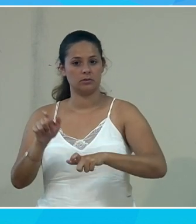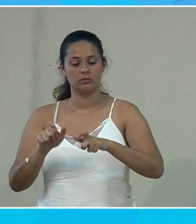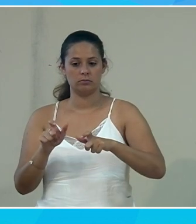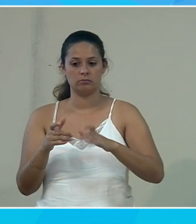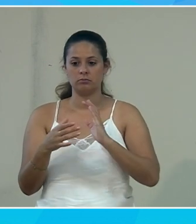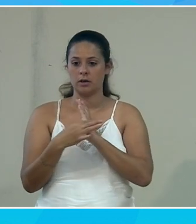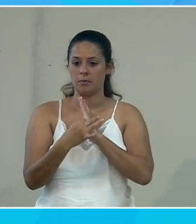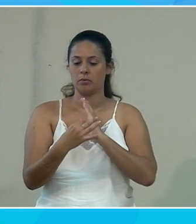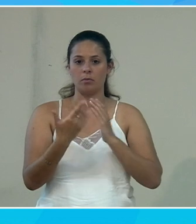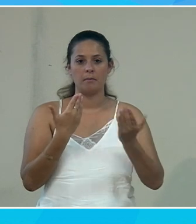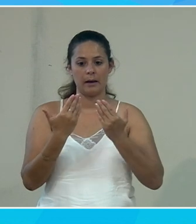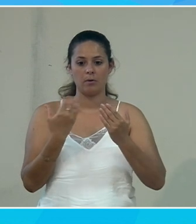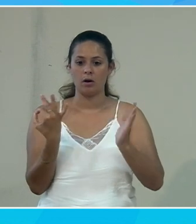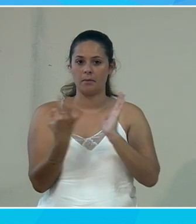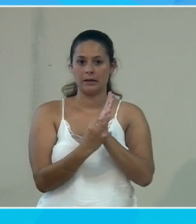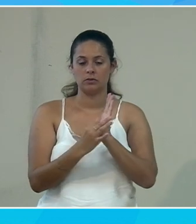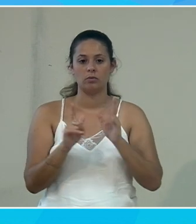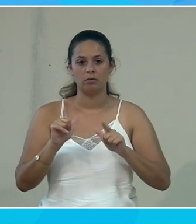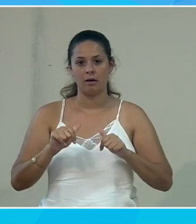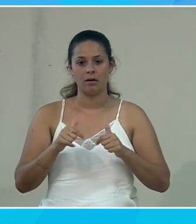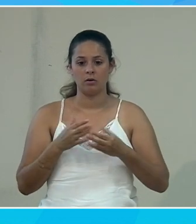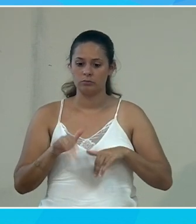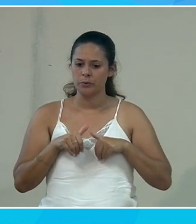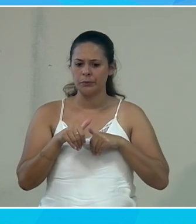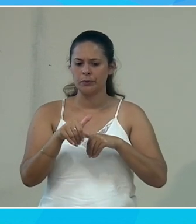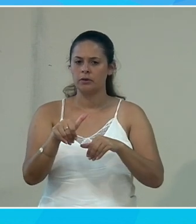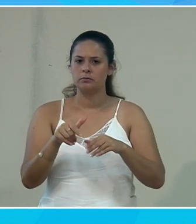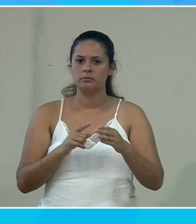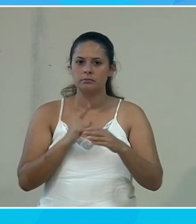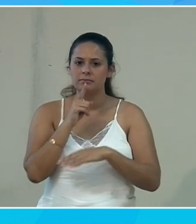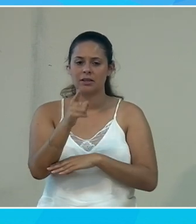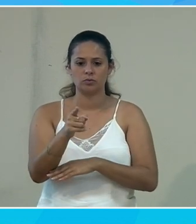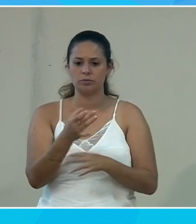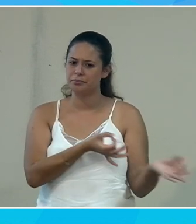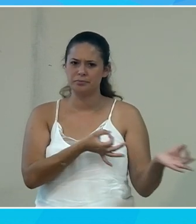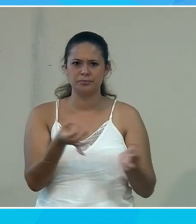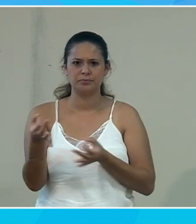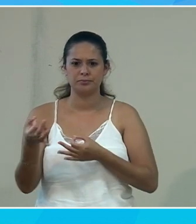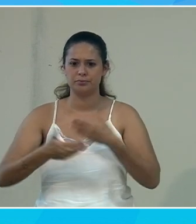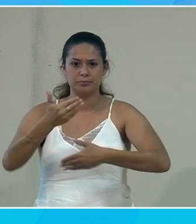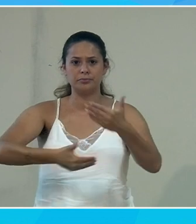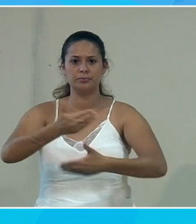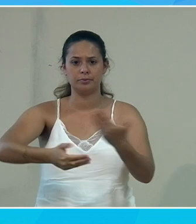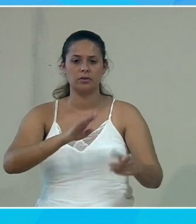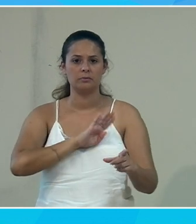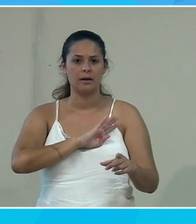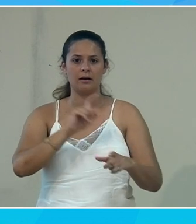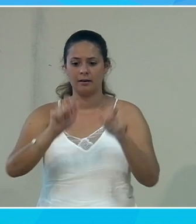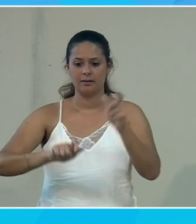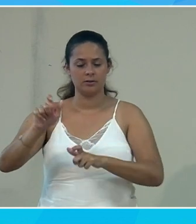abonnées en fait aux applications, on délivre en mode continu les mises à jour parce que le marché veut ça, parce que les gens commencent à être